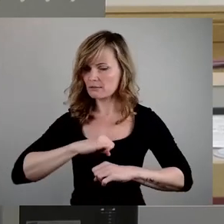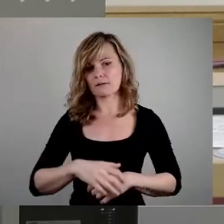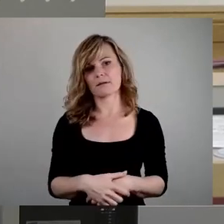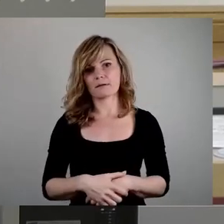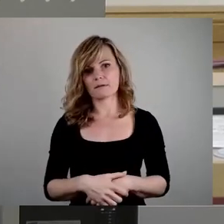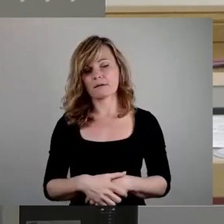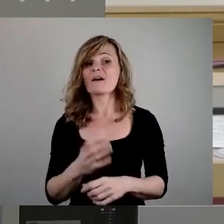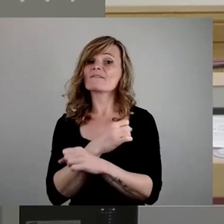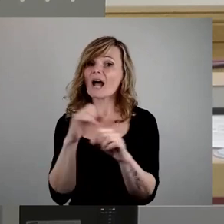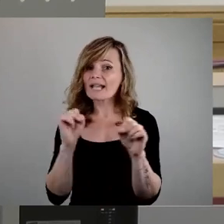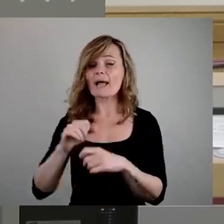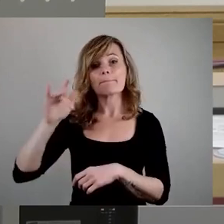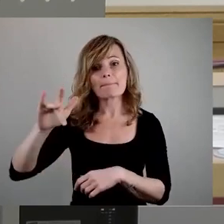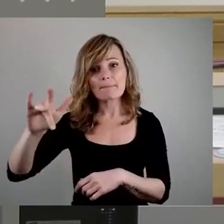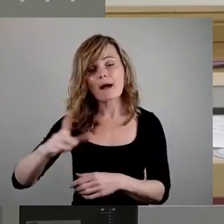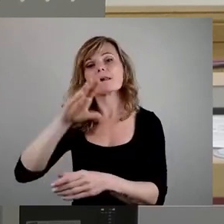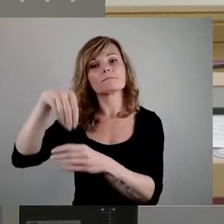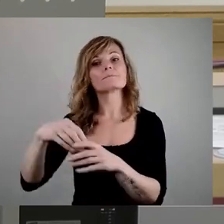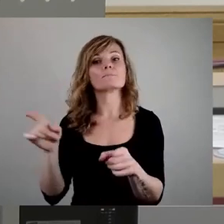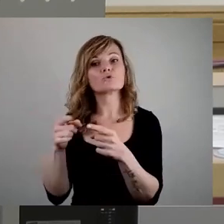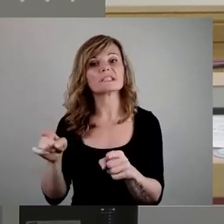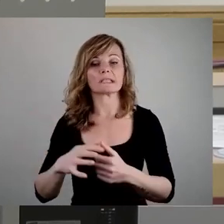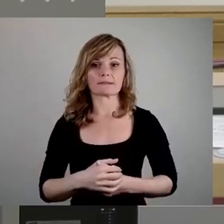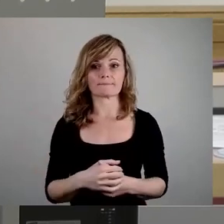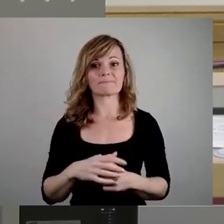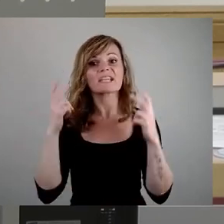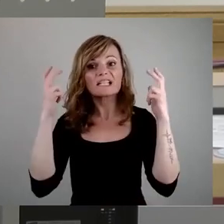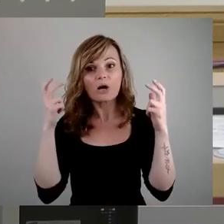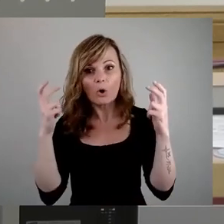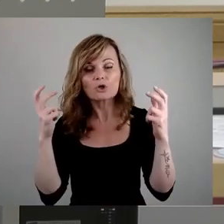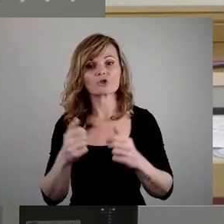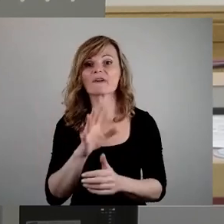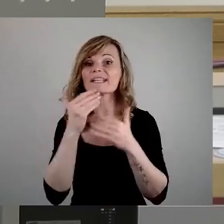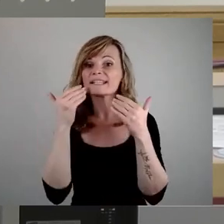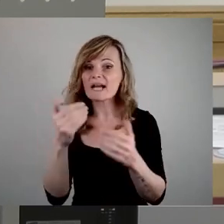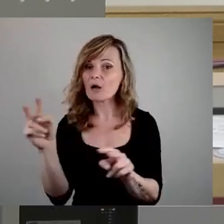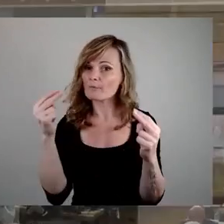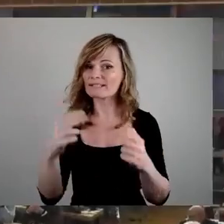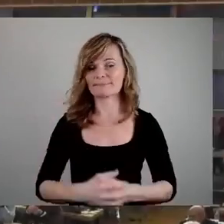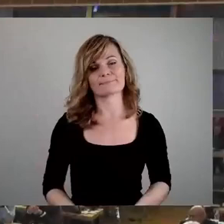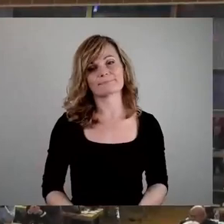auch einmal Musik mit Geräusch. Vielen Dank für die Aufmerksamkeit.